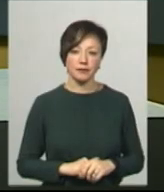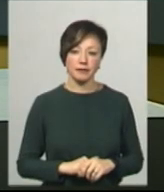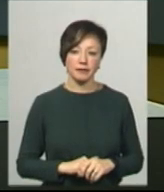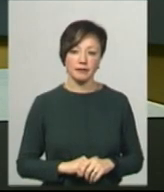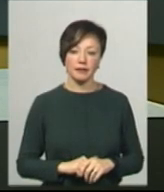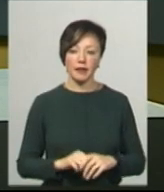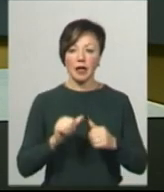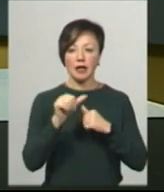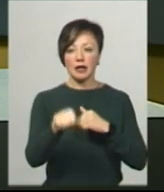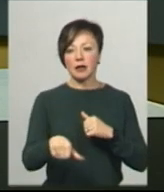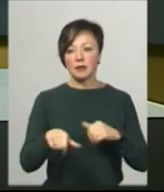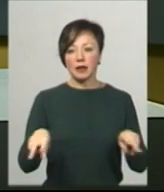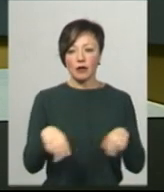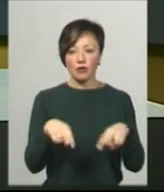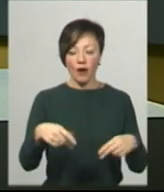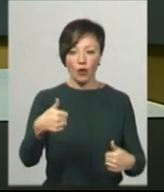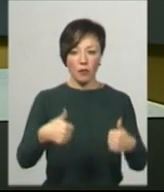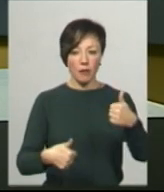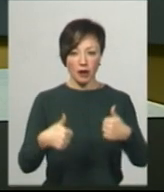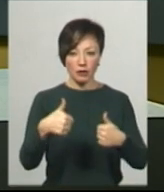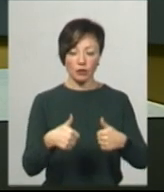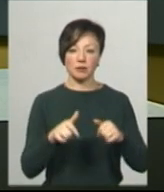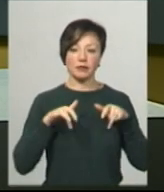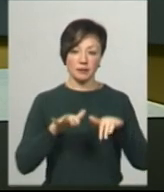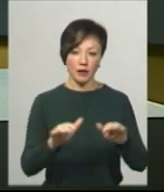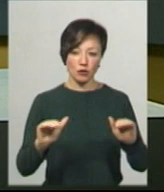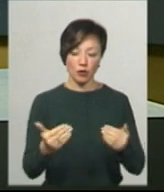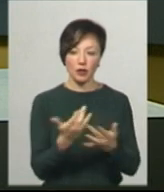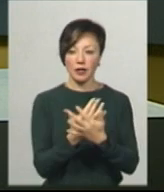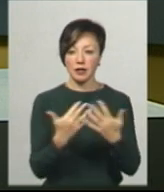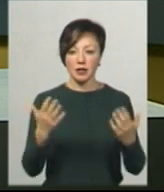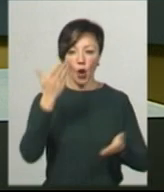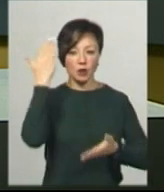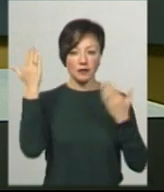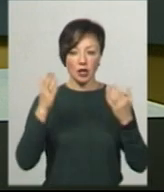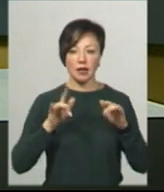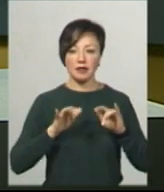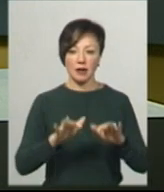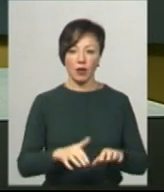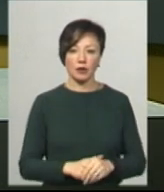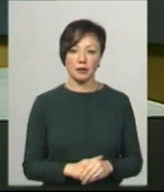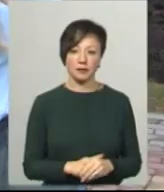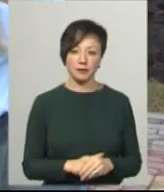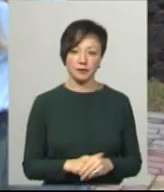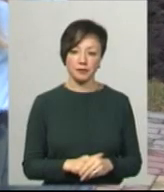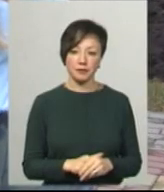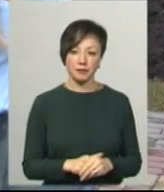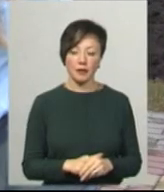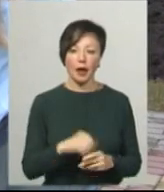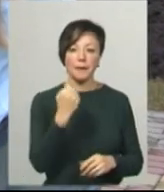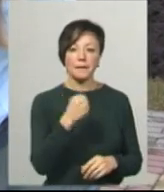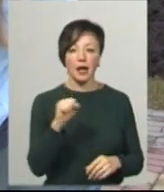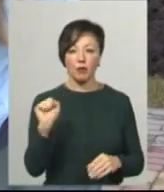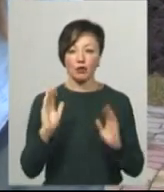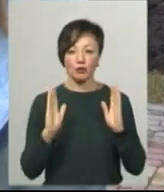Крім танцювального батлу, на глядачів чекає флешмоб та інші розважальні заходи, додає Марина Шкроба. Переможців